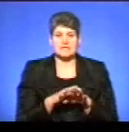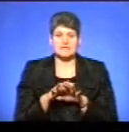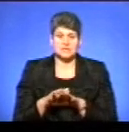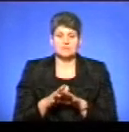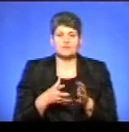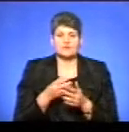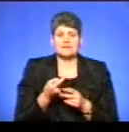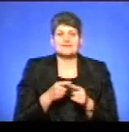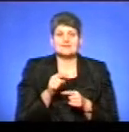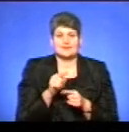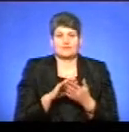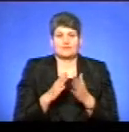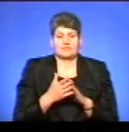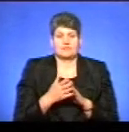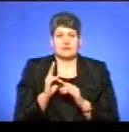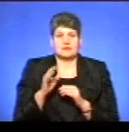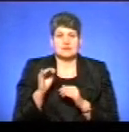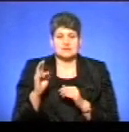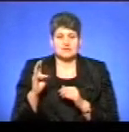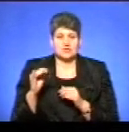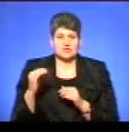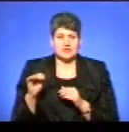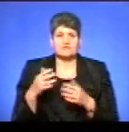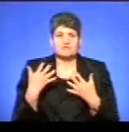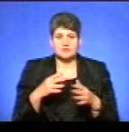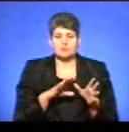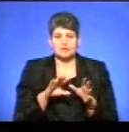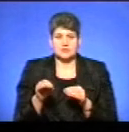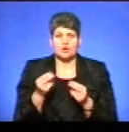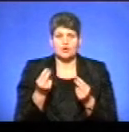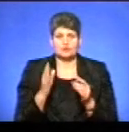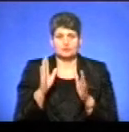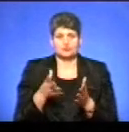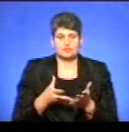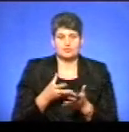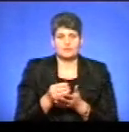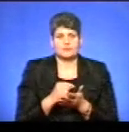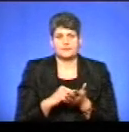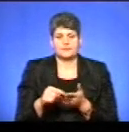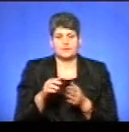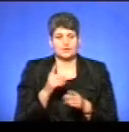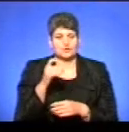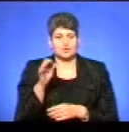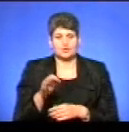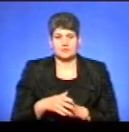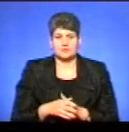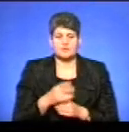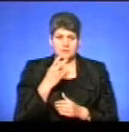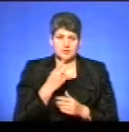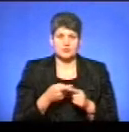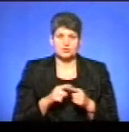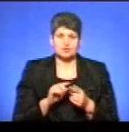фінансуванні цих договорів в казначействі пройшли, ці гроші будуть профінансовані 100%. Ми бачили цю